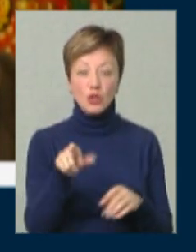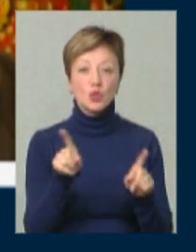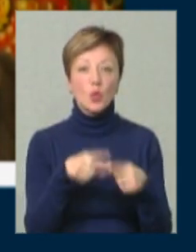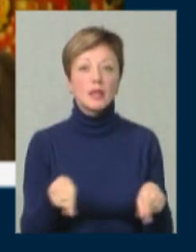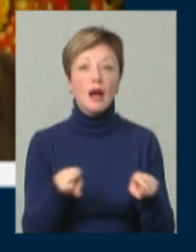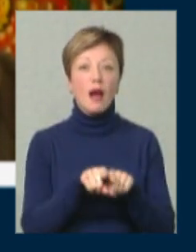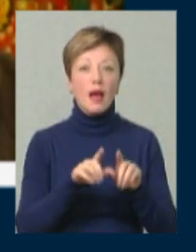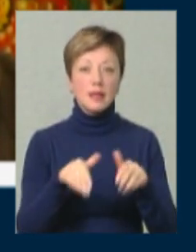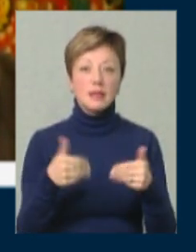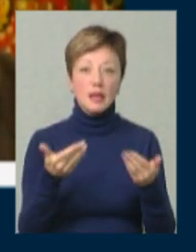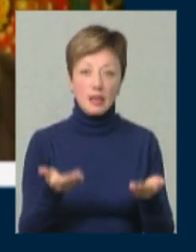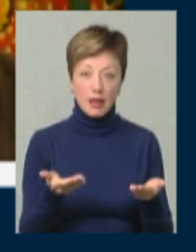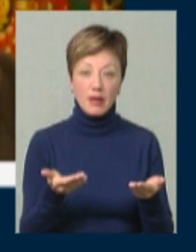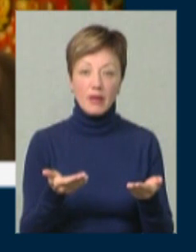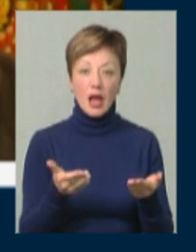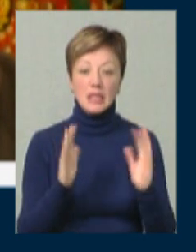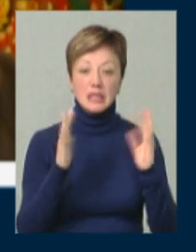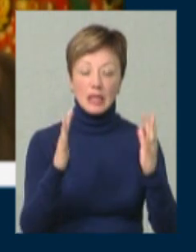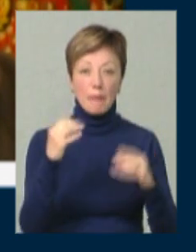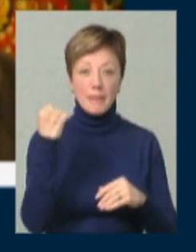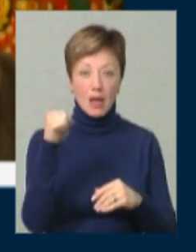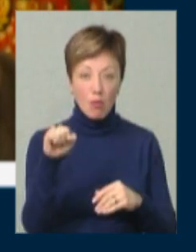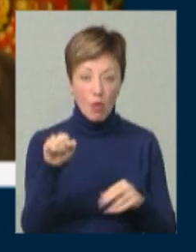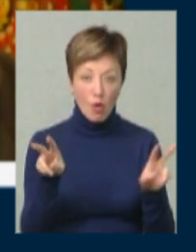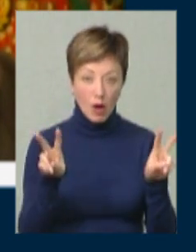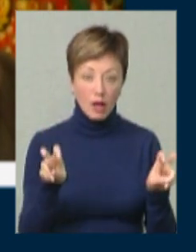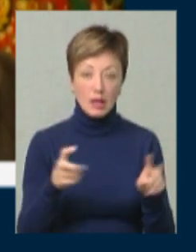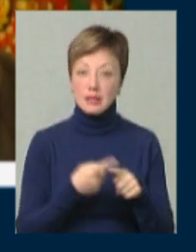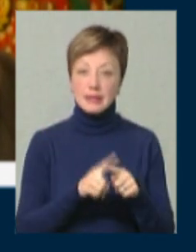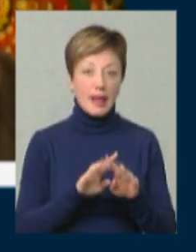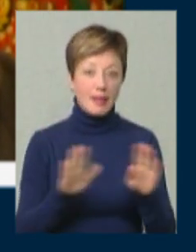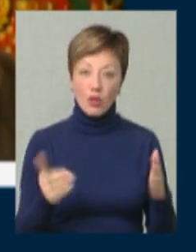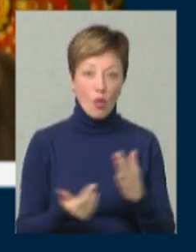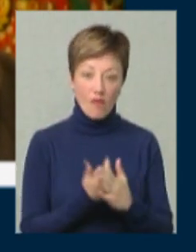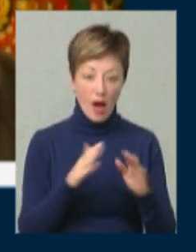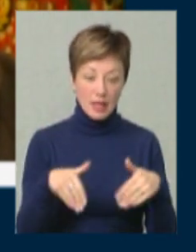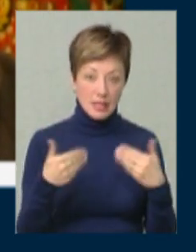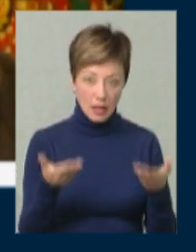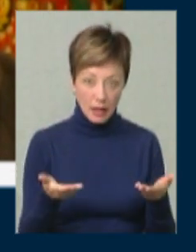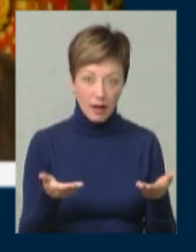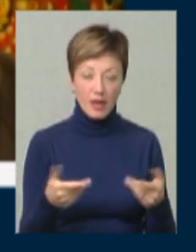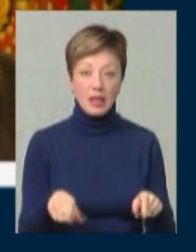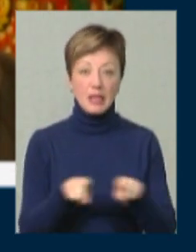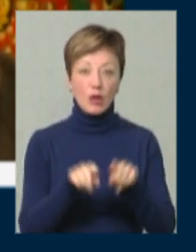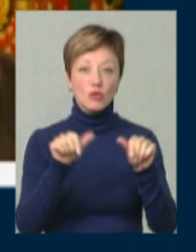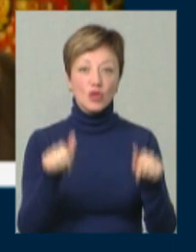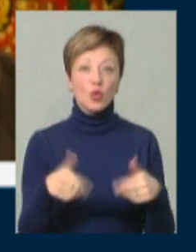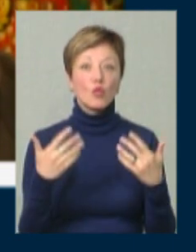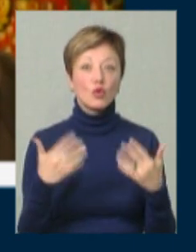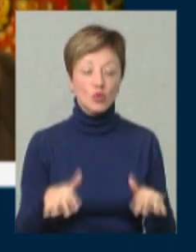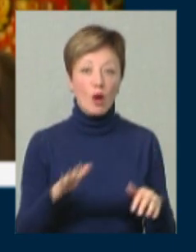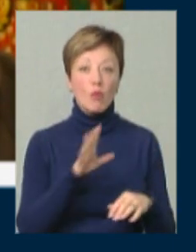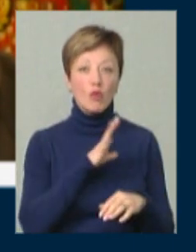що таке ініціатива «Сади перемоги». Це не нова ініціатива. Таким чином, вже